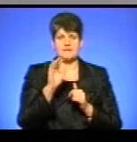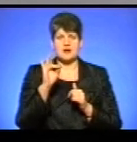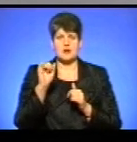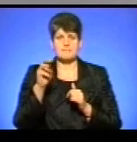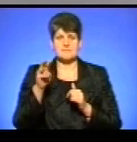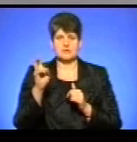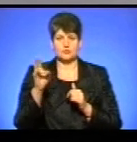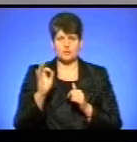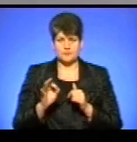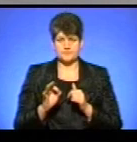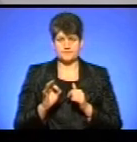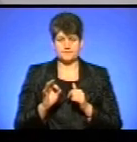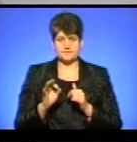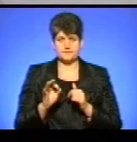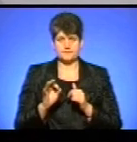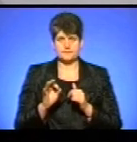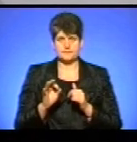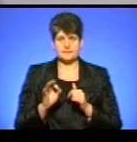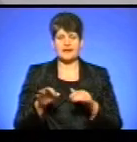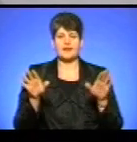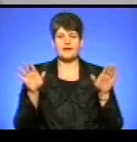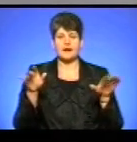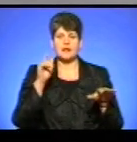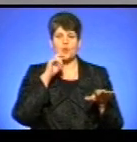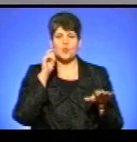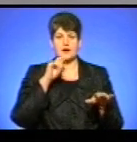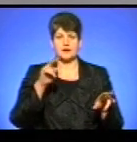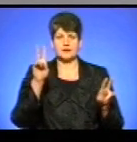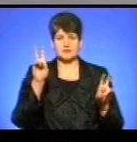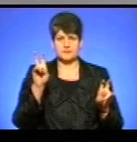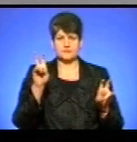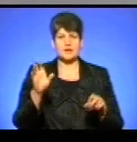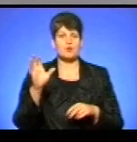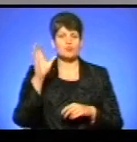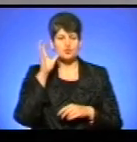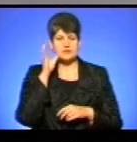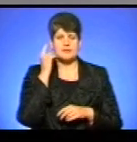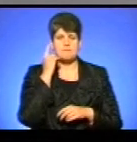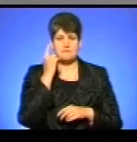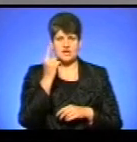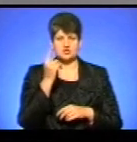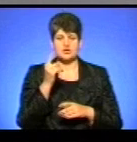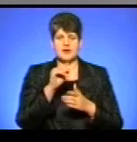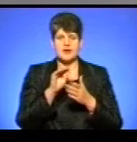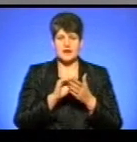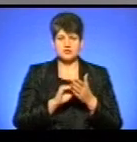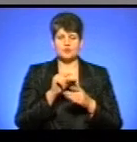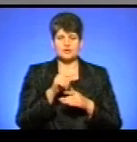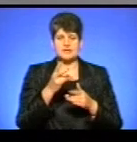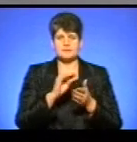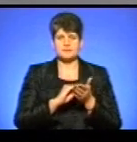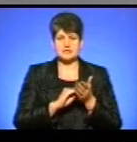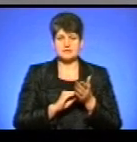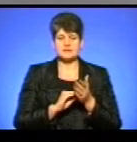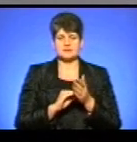треба записувати з абзацом. Крила України. Послухайте перше речення диктанту. Його треба записувати